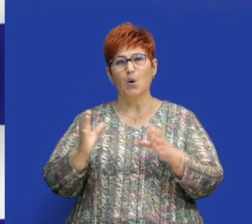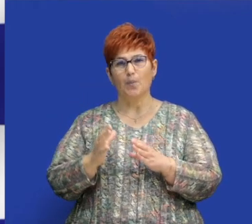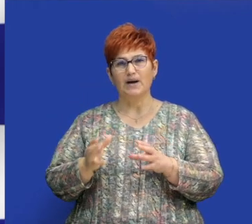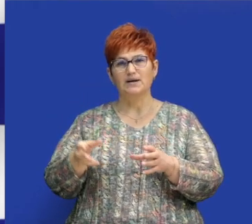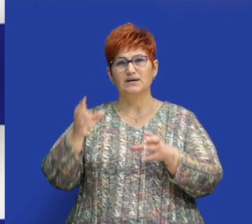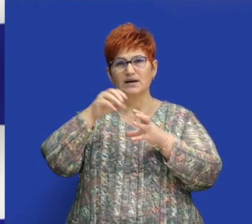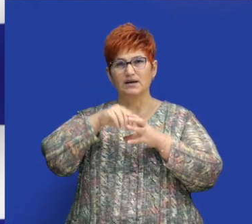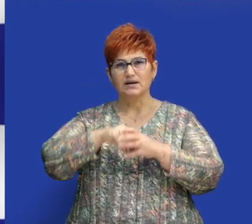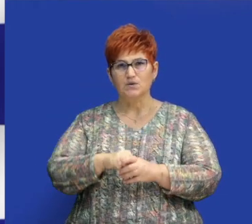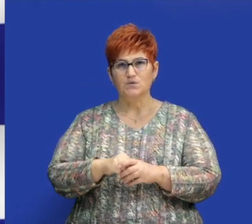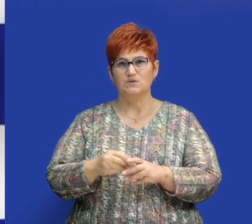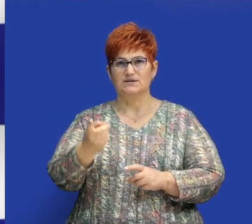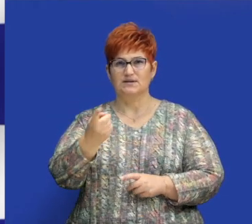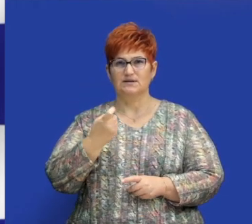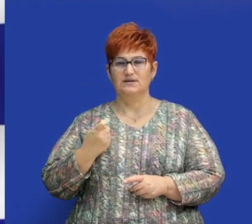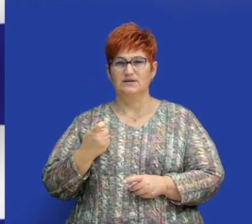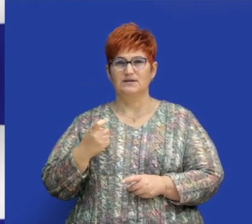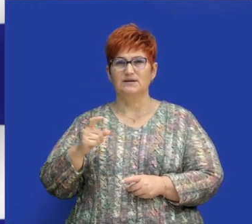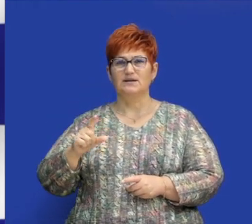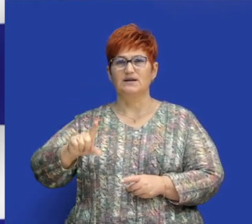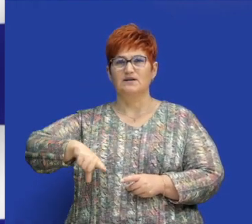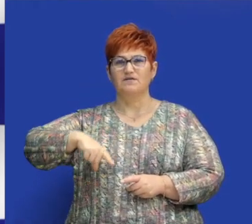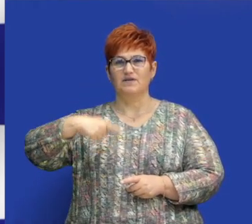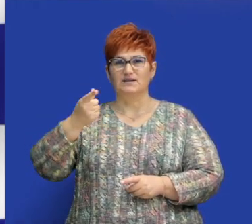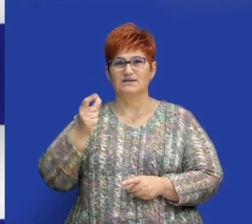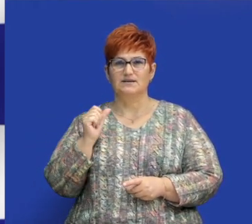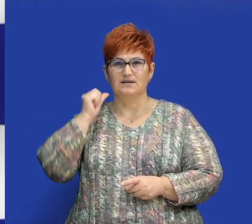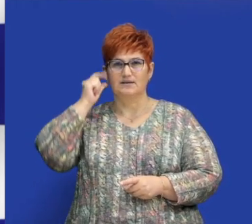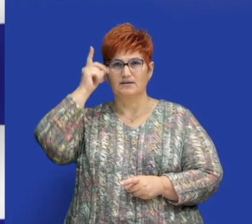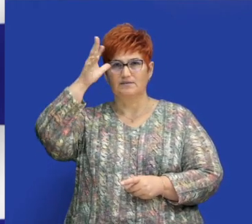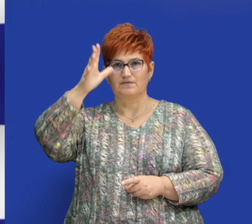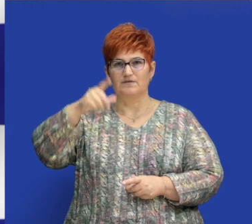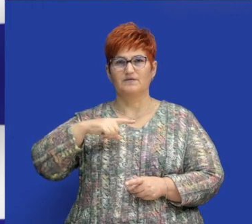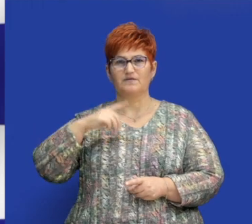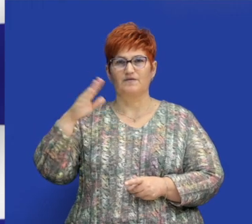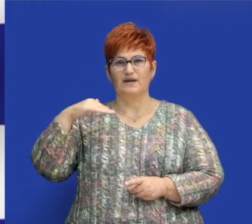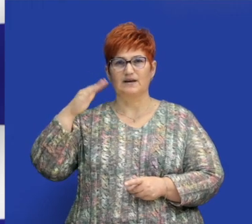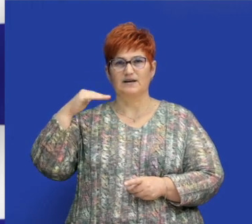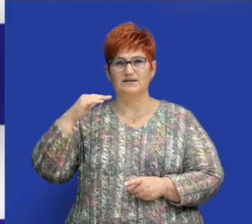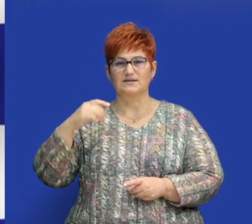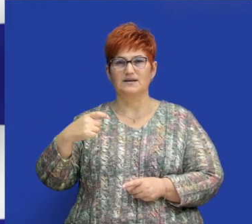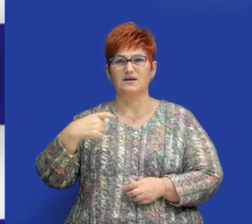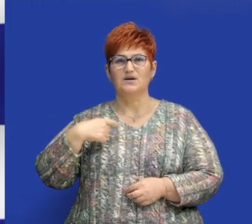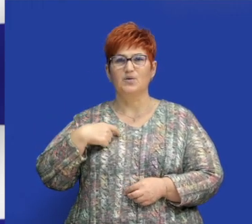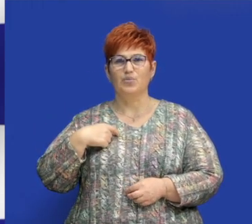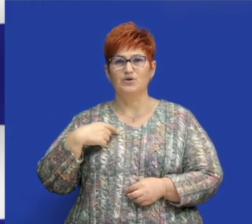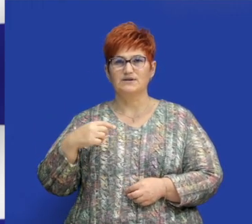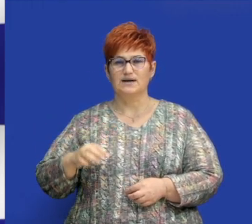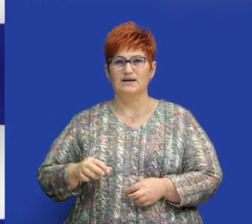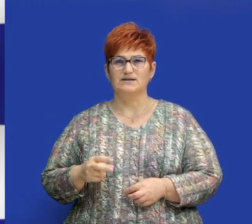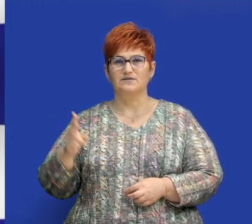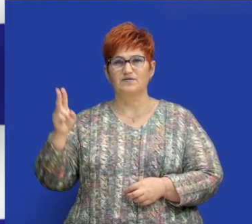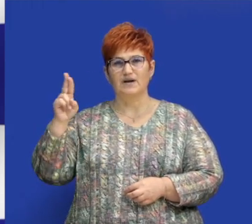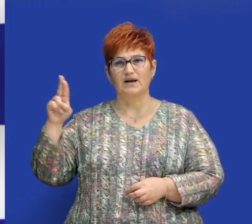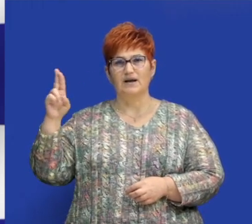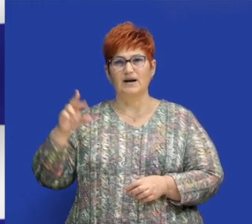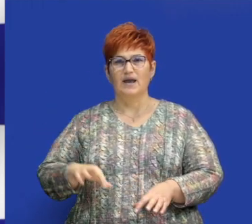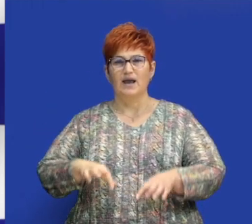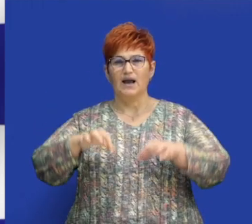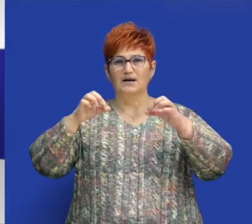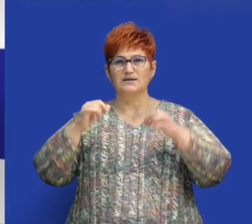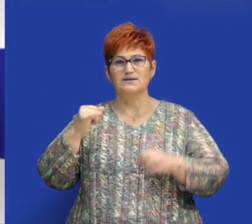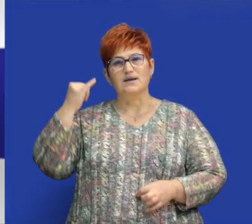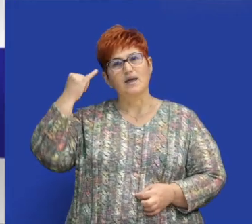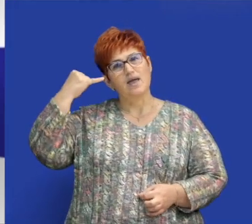óta a szirtaki kedvelt zene és tánc. Bekapcsolódni a körbe bárkinek lehet. A görögök